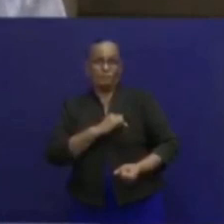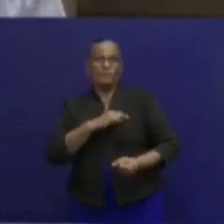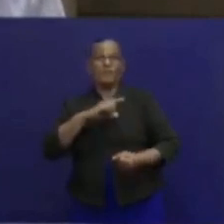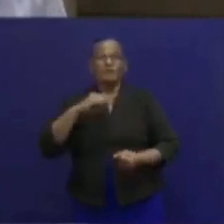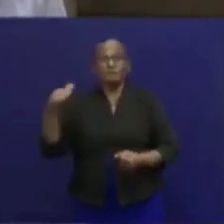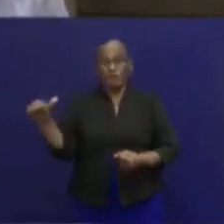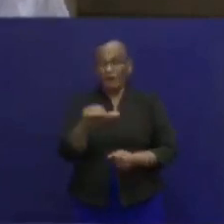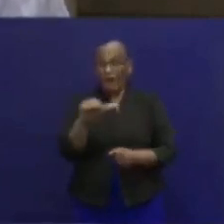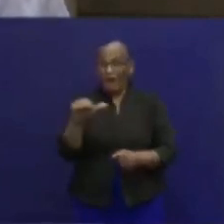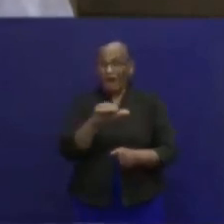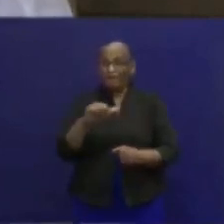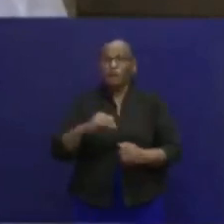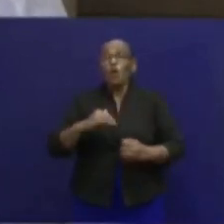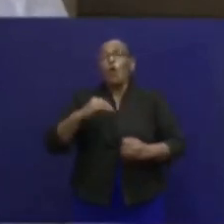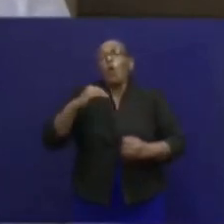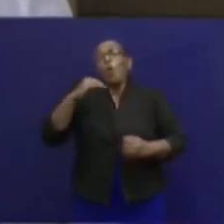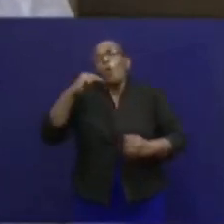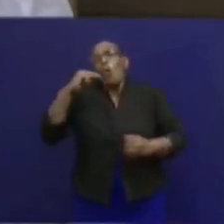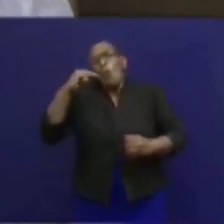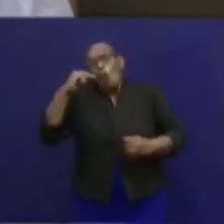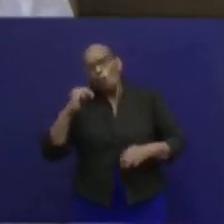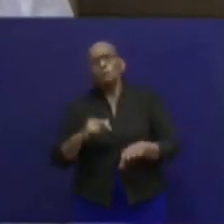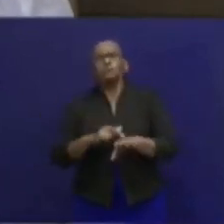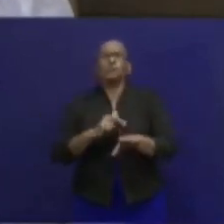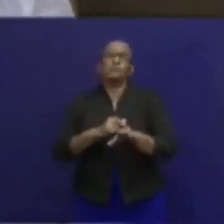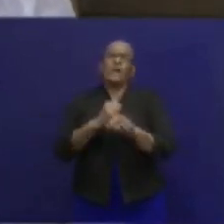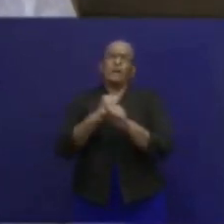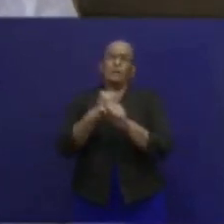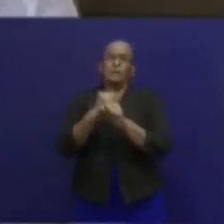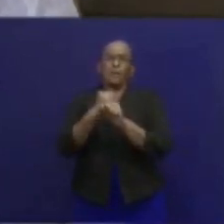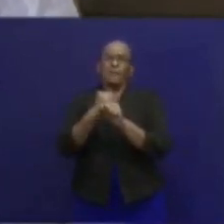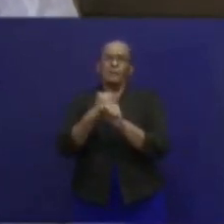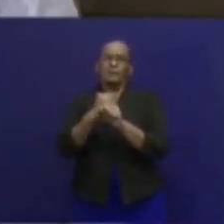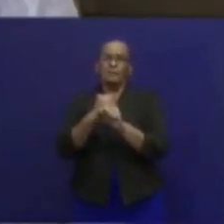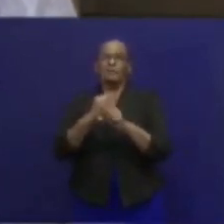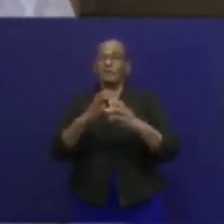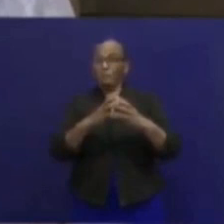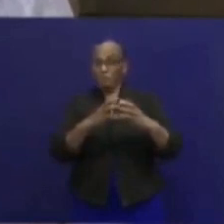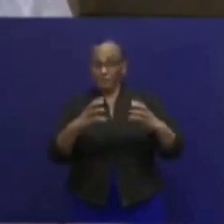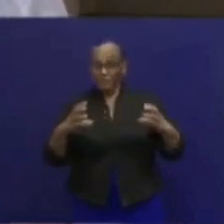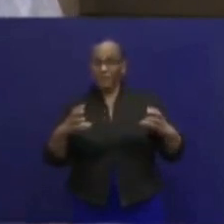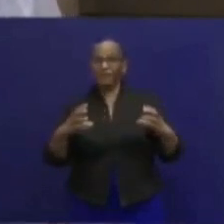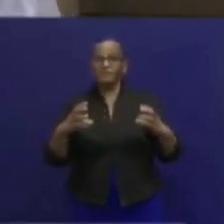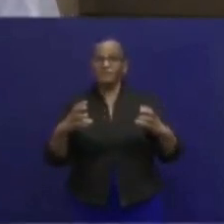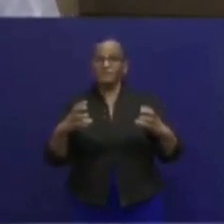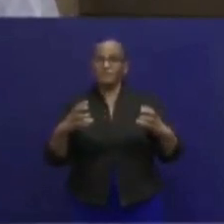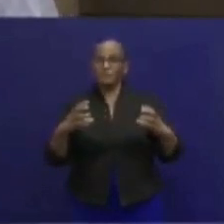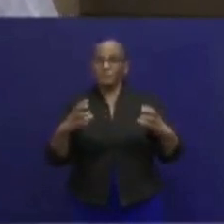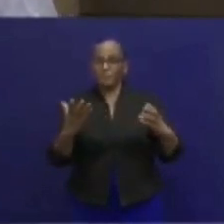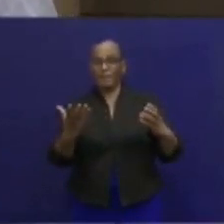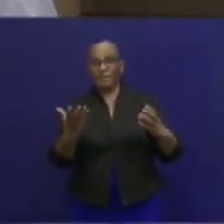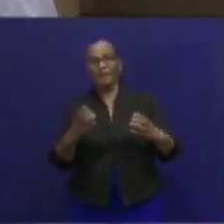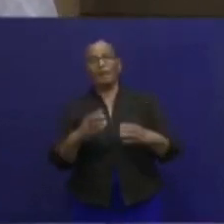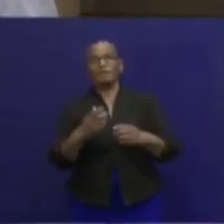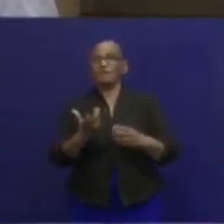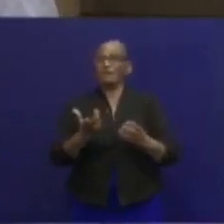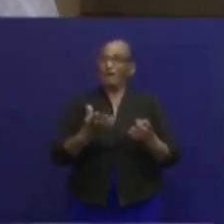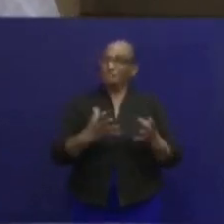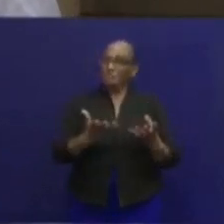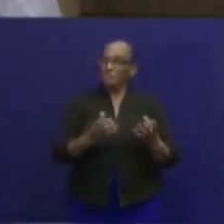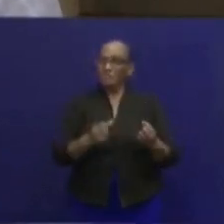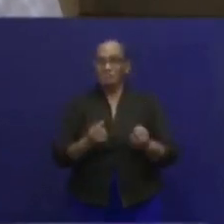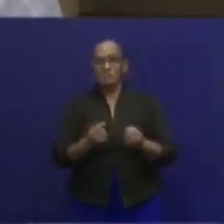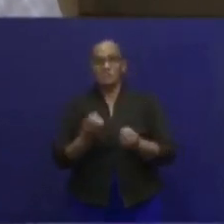Voor andere hoogst noodzakelijke diensten uit het bedrijfsleven, want we kunnen denken aan bakkerijen